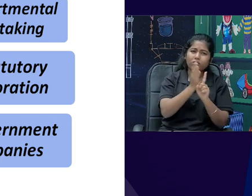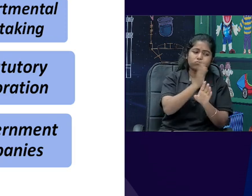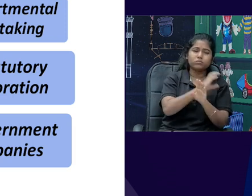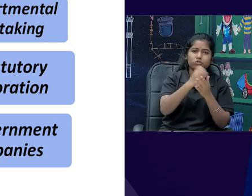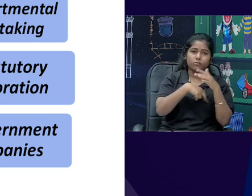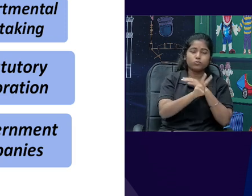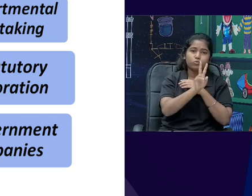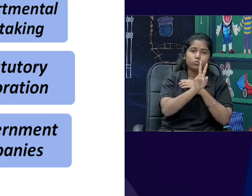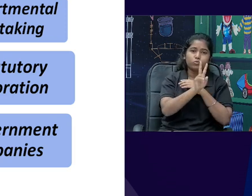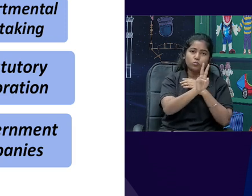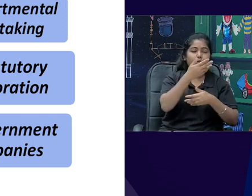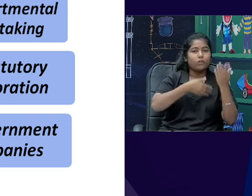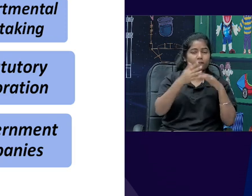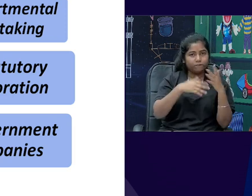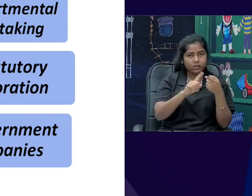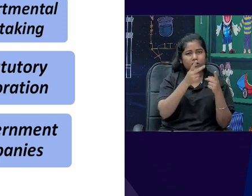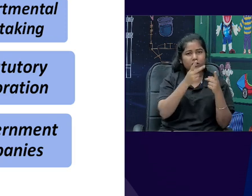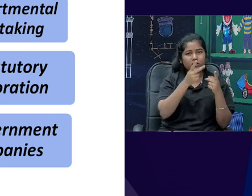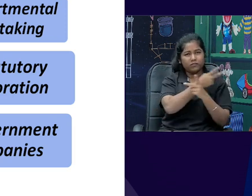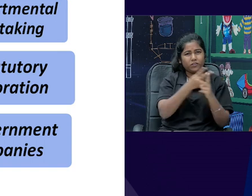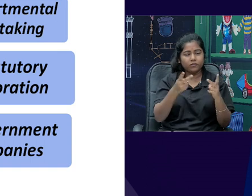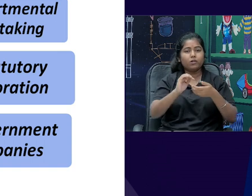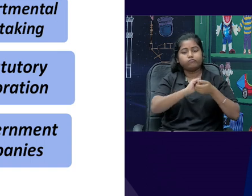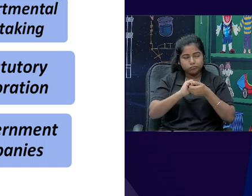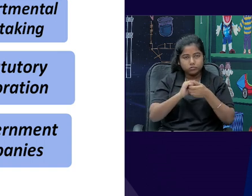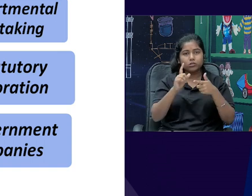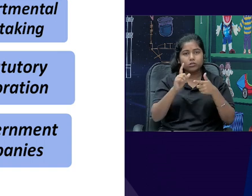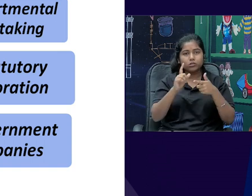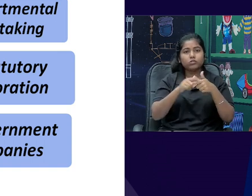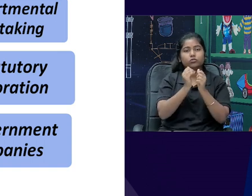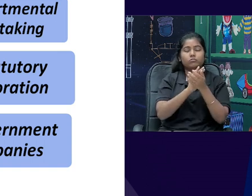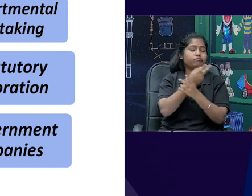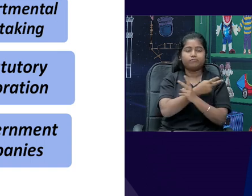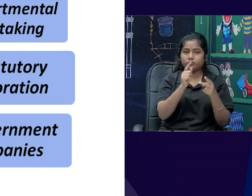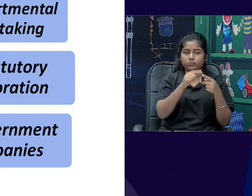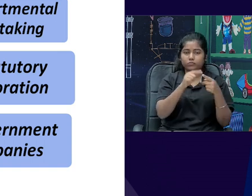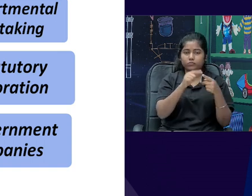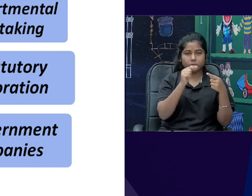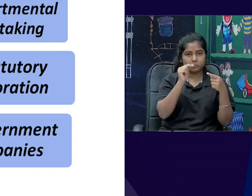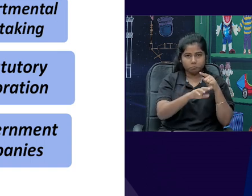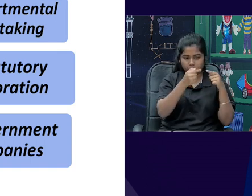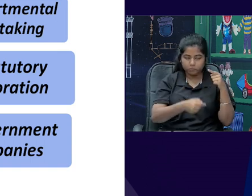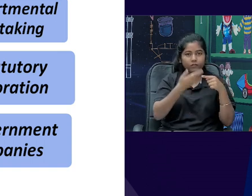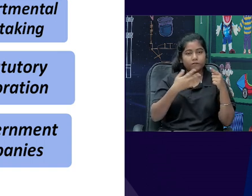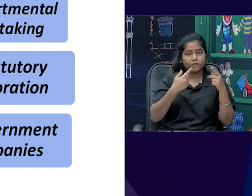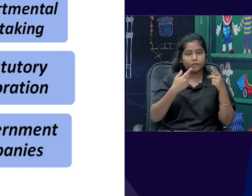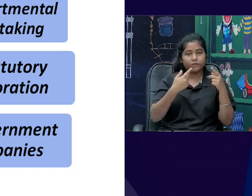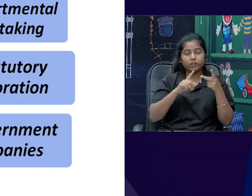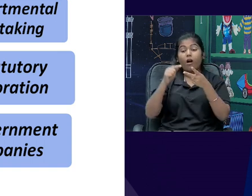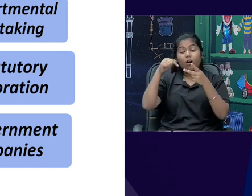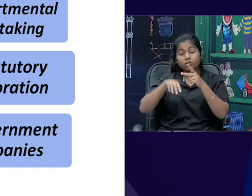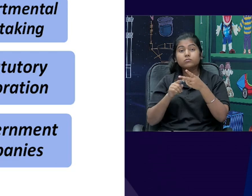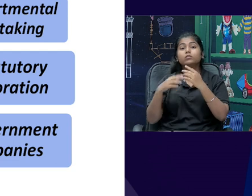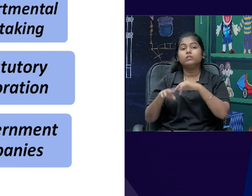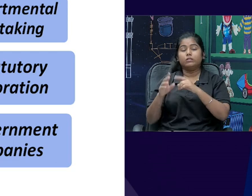बात कर ली थी, sole proprietorship, partnership, etc. आज हम public sector की बात कर रहे है, departmental undertakings,